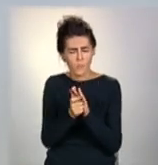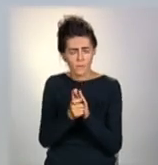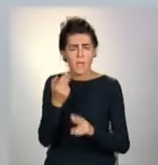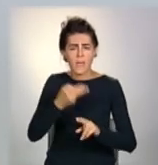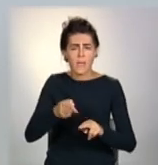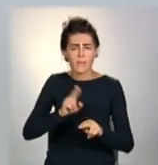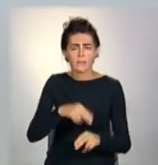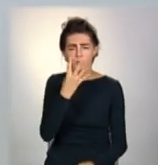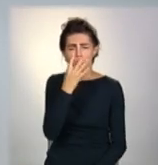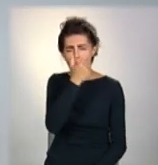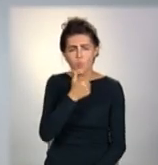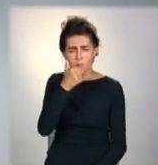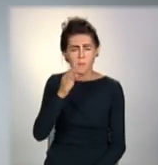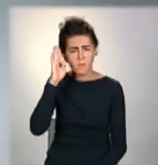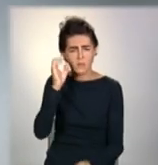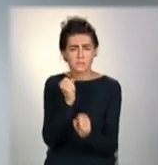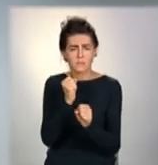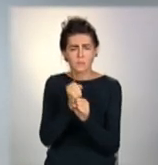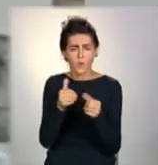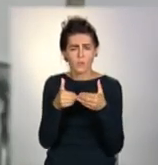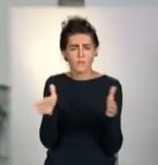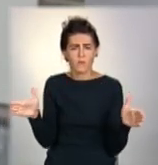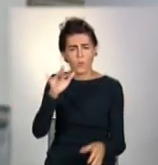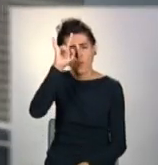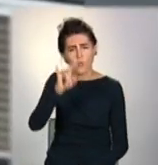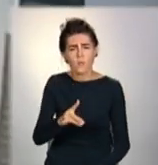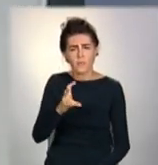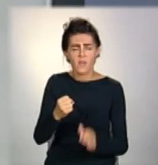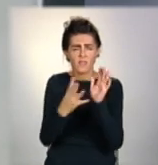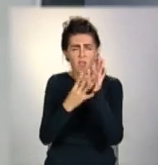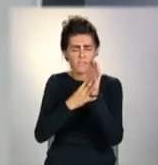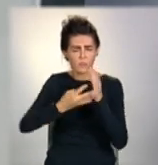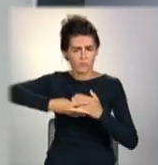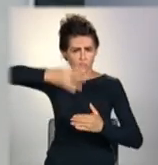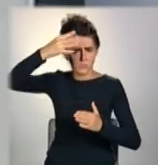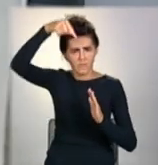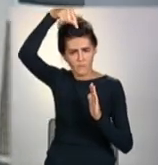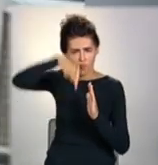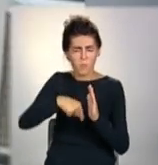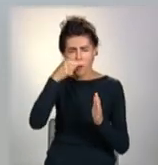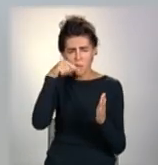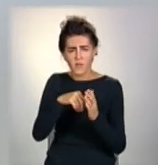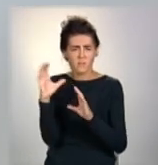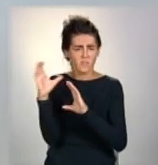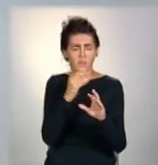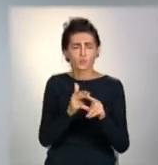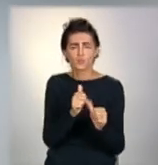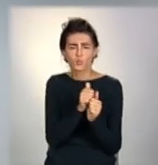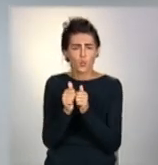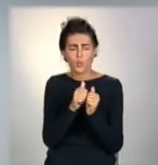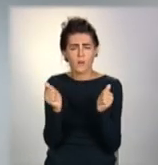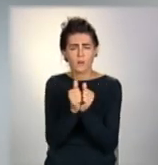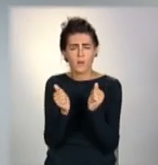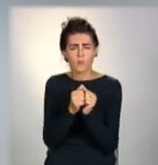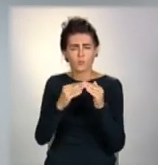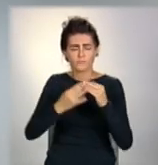Усе це чотирирічний хлопчик робить у відкритому вікні на висоті дев'ятого поверху. Відео випадково зняли мешканці з сусідньої